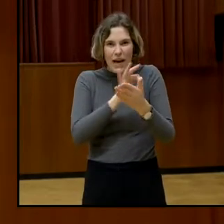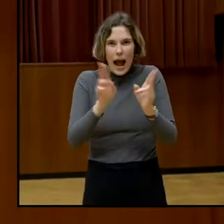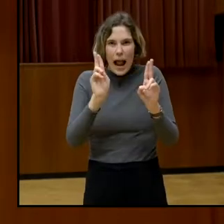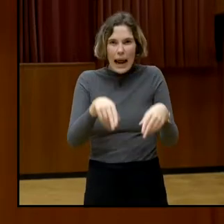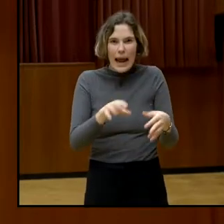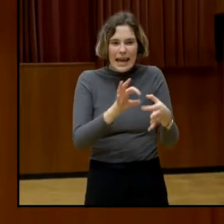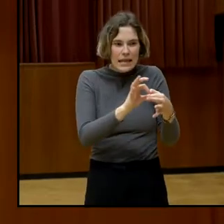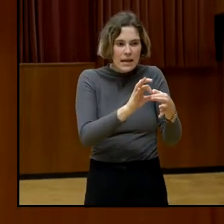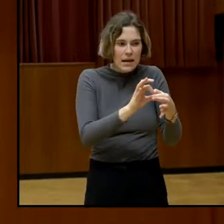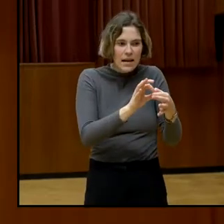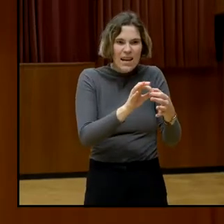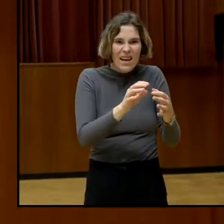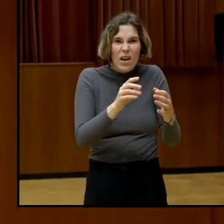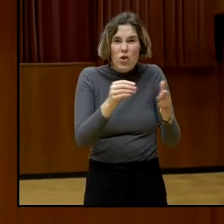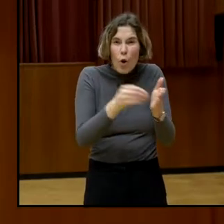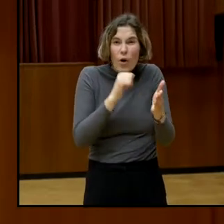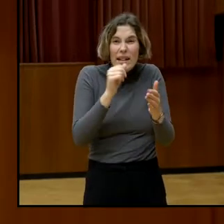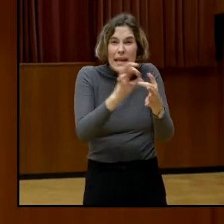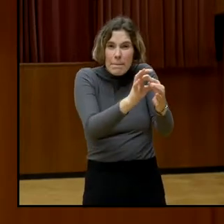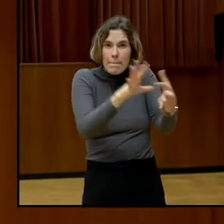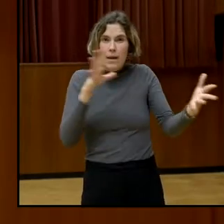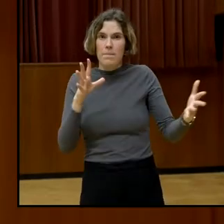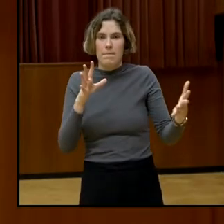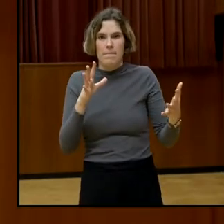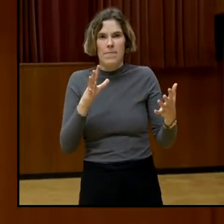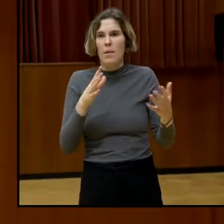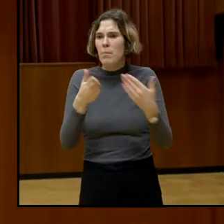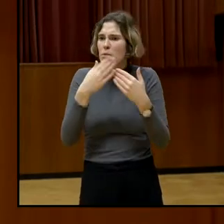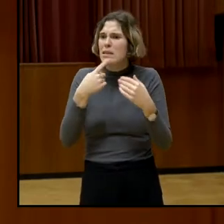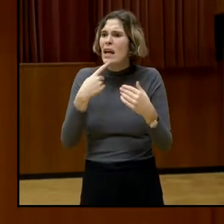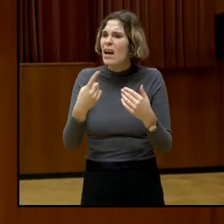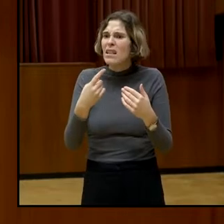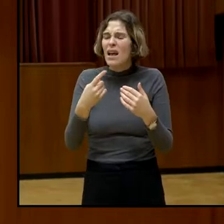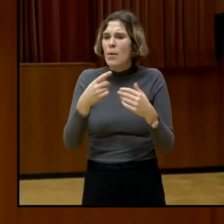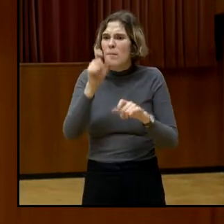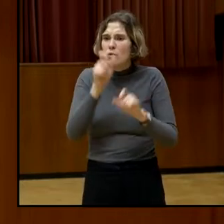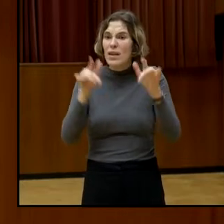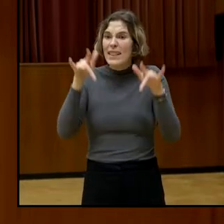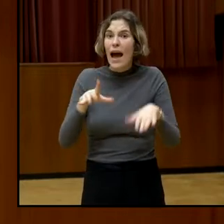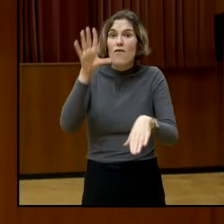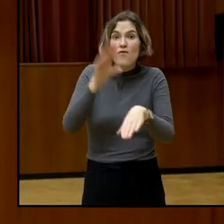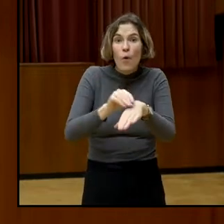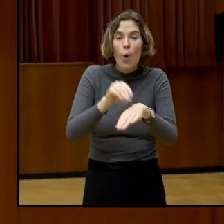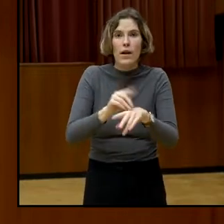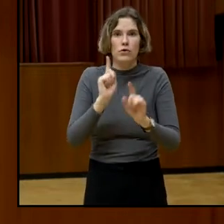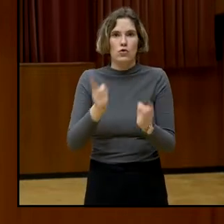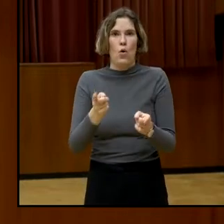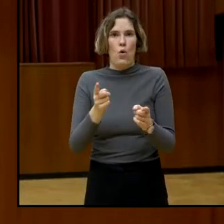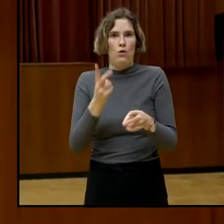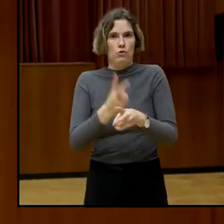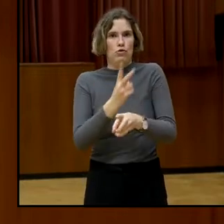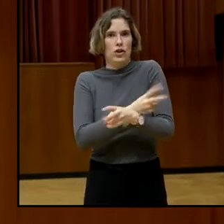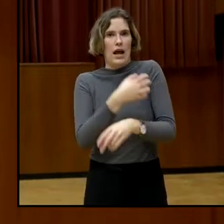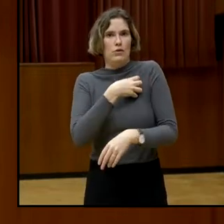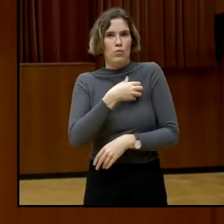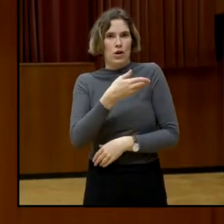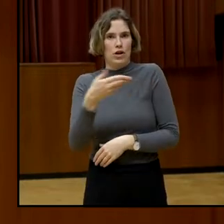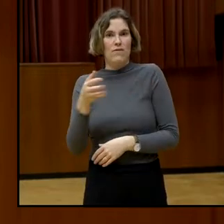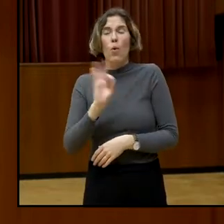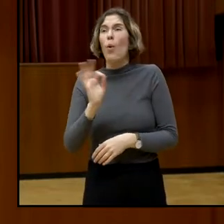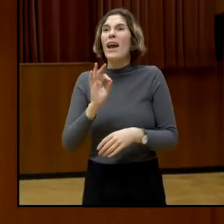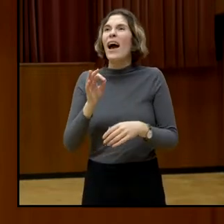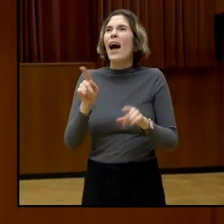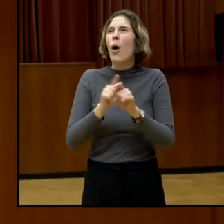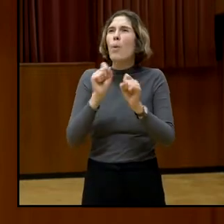Wohnbürgerinnenschaft sprechen können, ja, oder es gibt auch Ansätze einer globalen Citizenship, ja, einer globalen Bürgerinnenschaft,